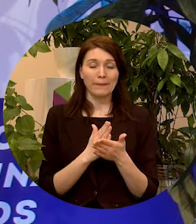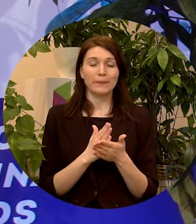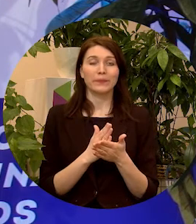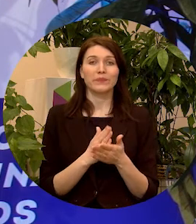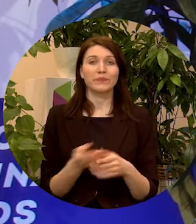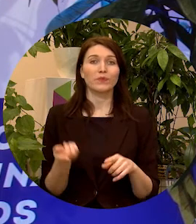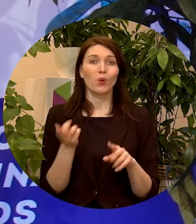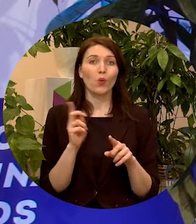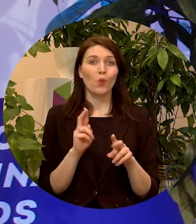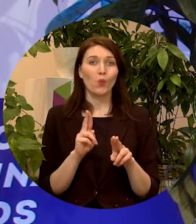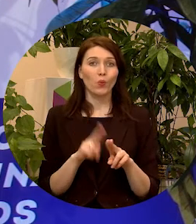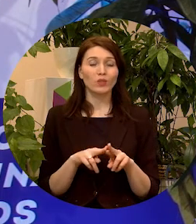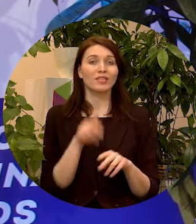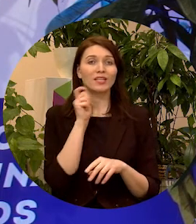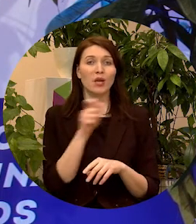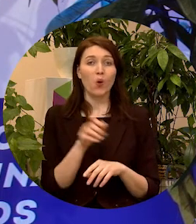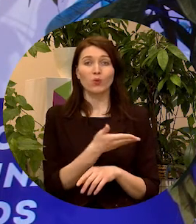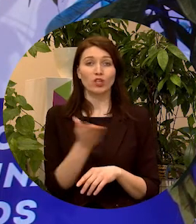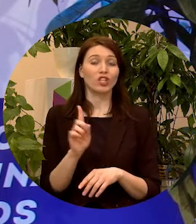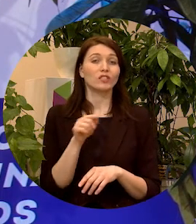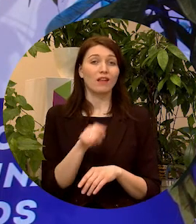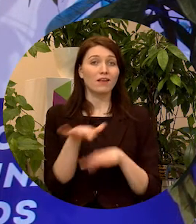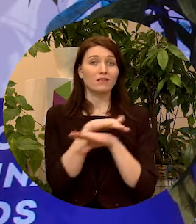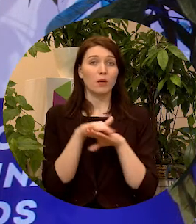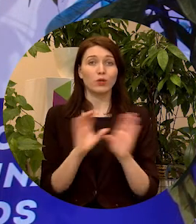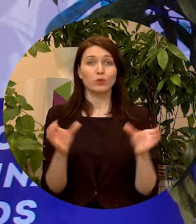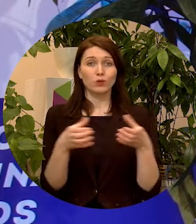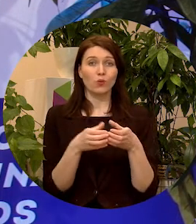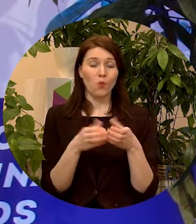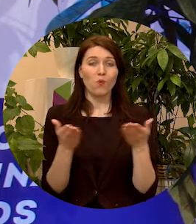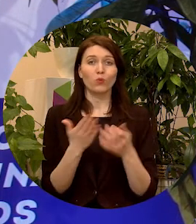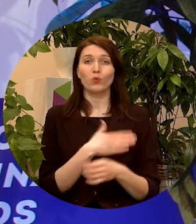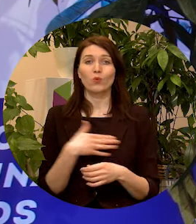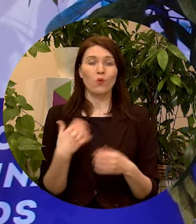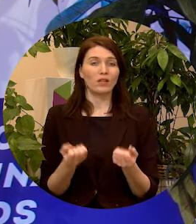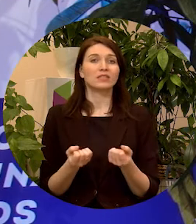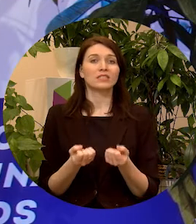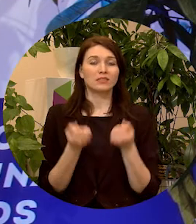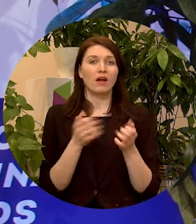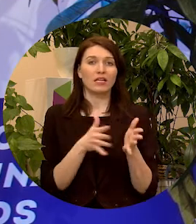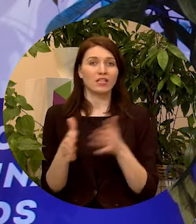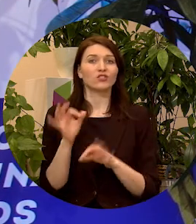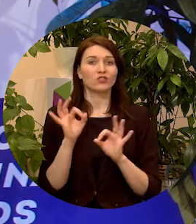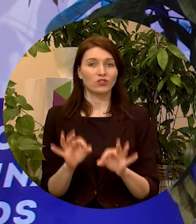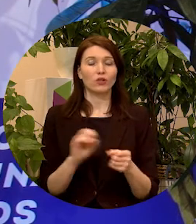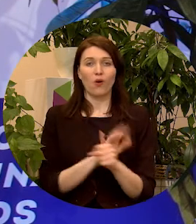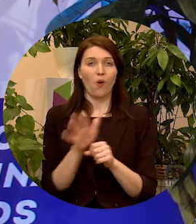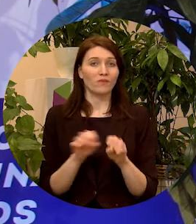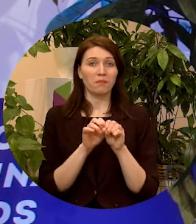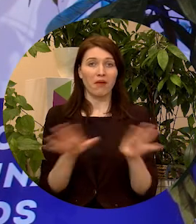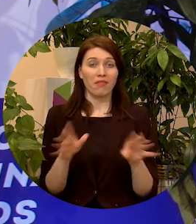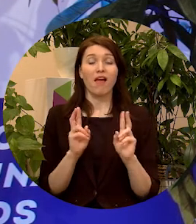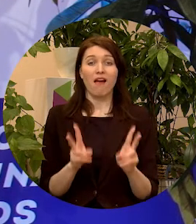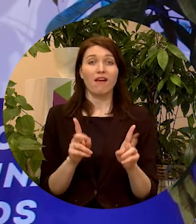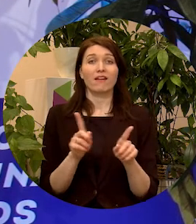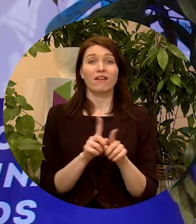jaunieši noteikti ir tā sabiedrības grupa, kur ļoti smagi skāra šī pandēmija. Tādēļ arī